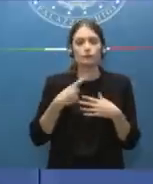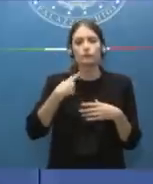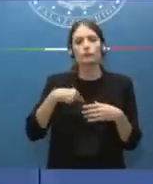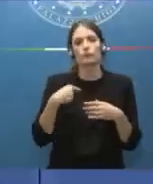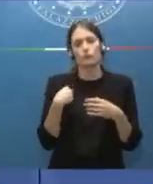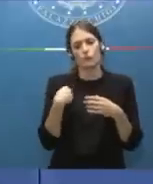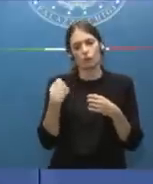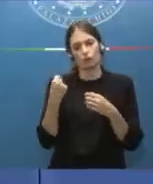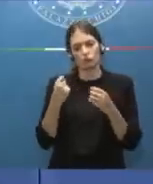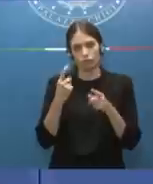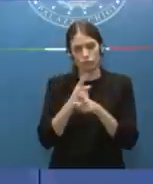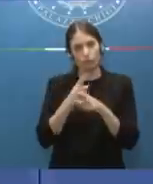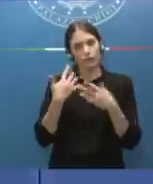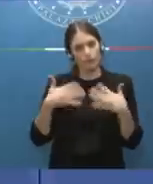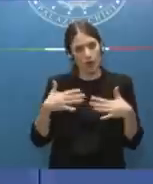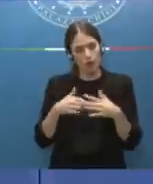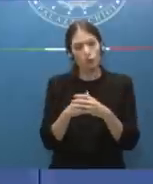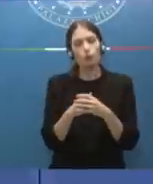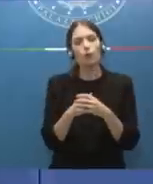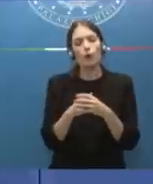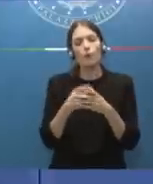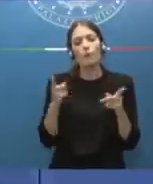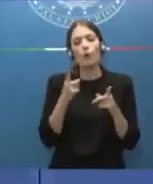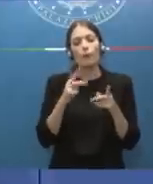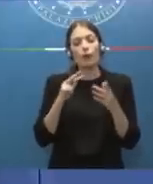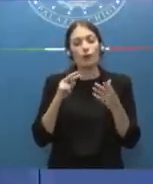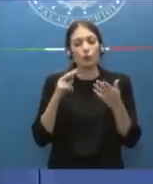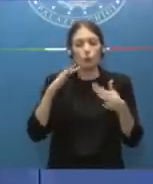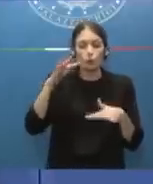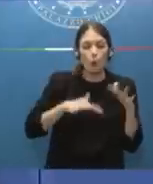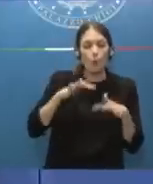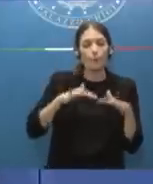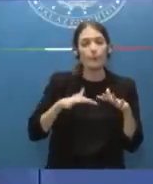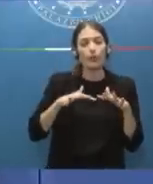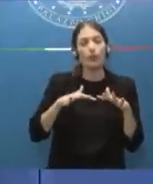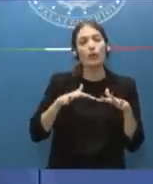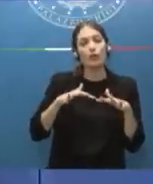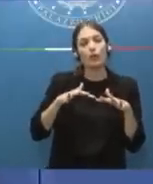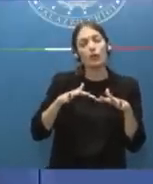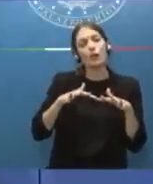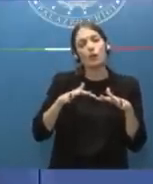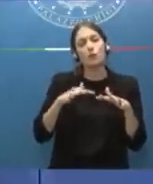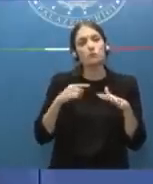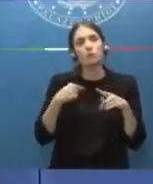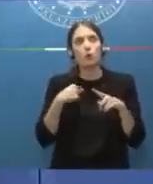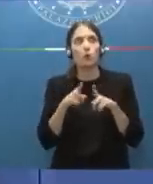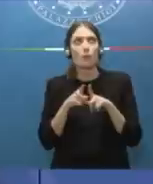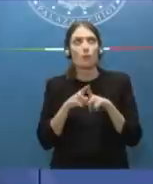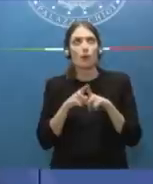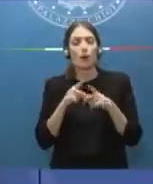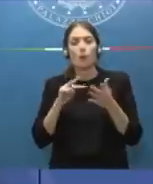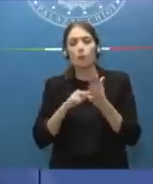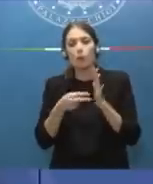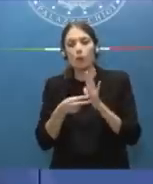dove ho incontrato dei, diciamo, dove ho avuto dei dubbi, non ho avuto problemi a